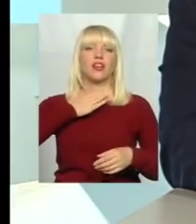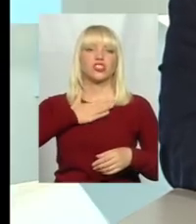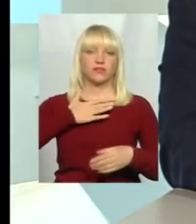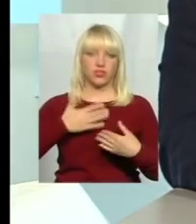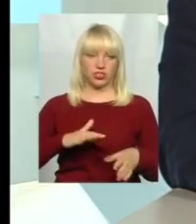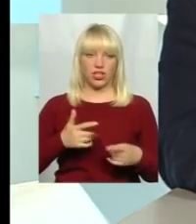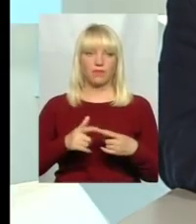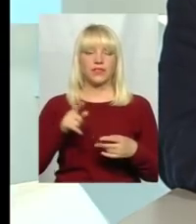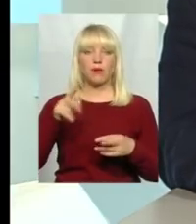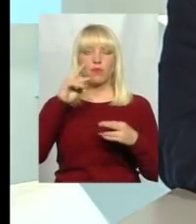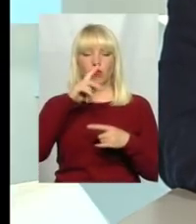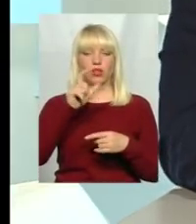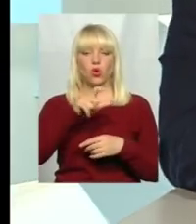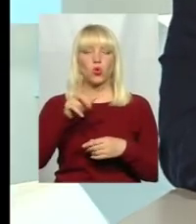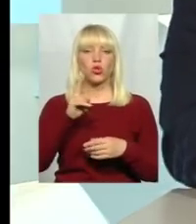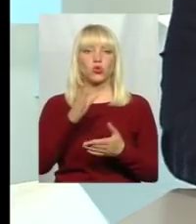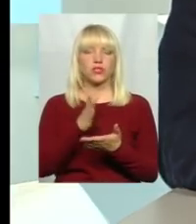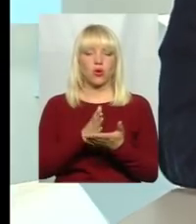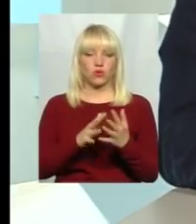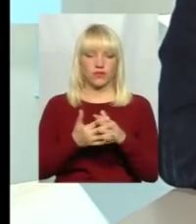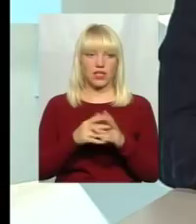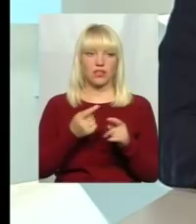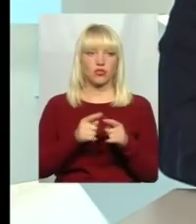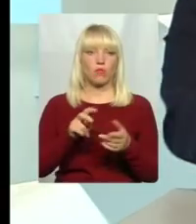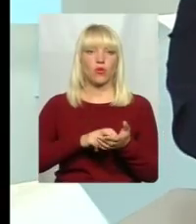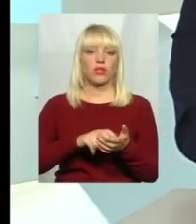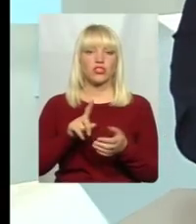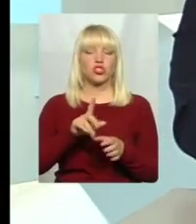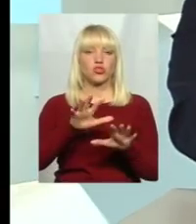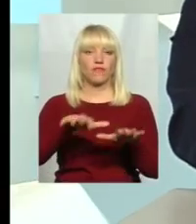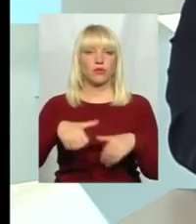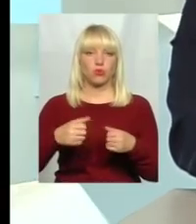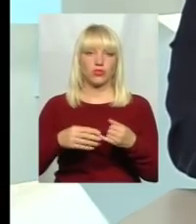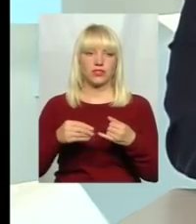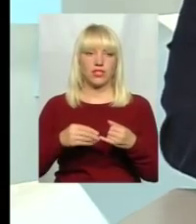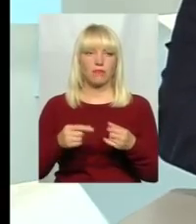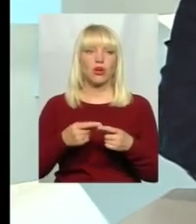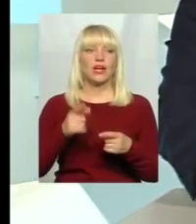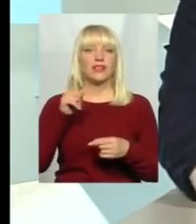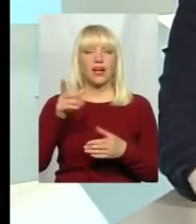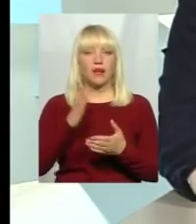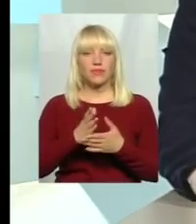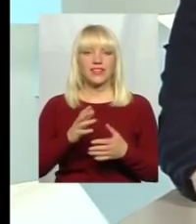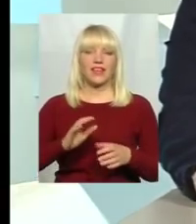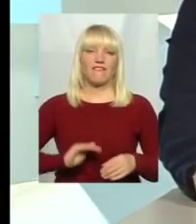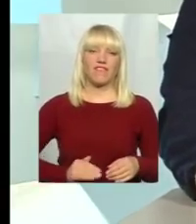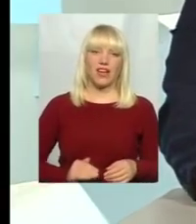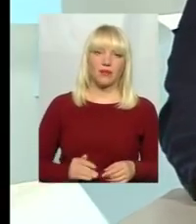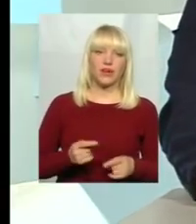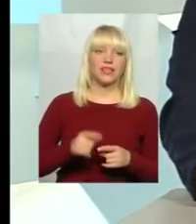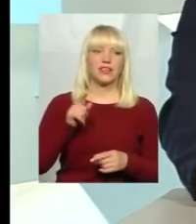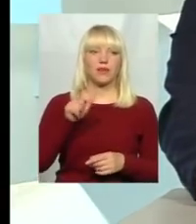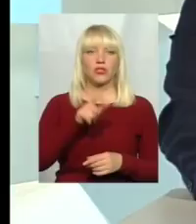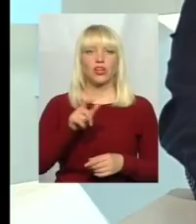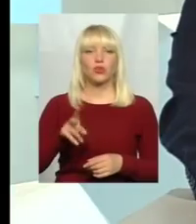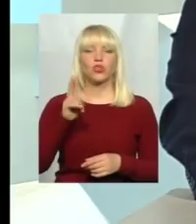які знаходяться в селах, вони бояться, вони бояться цього, зараз прийдуть, відберуть. Але там є другий нюанс, там є фермери, там є інші люди,